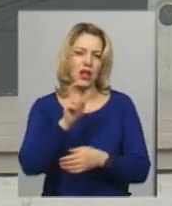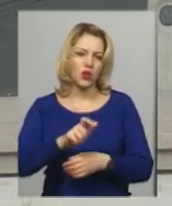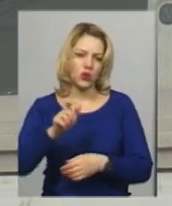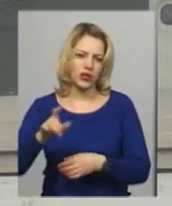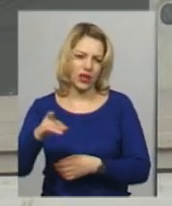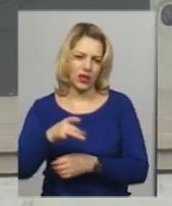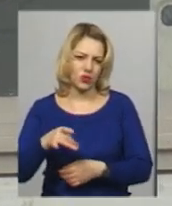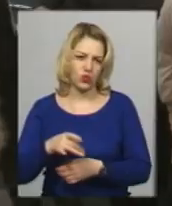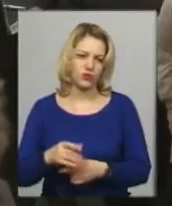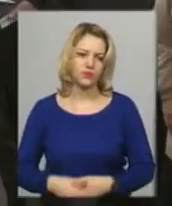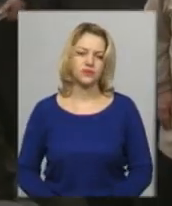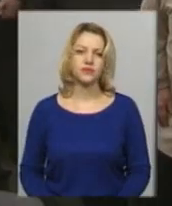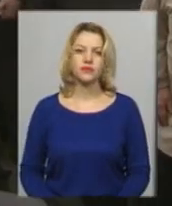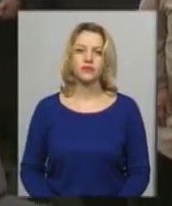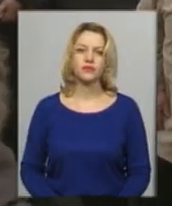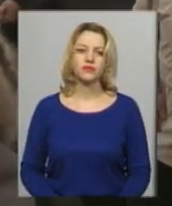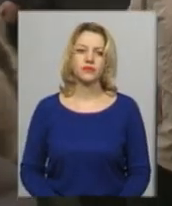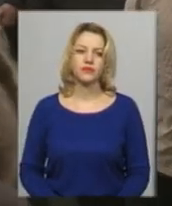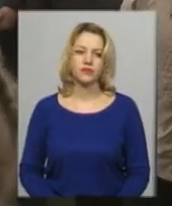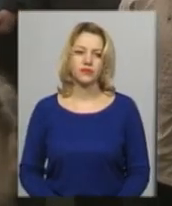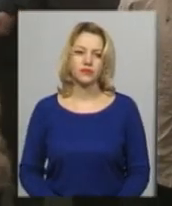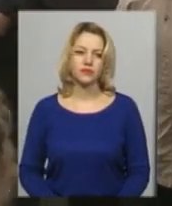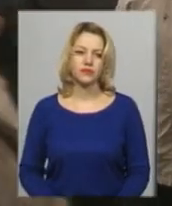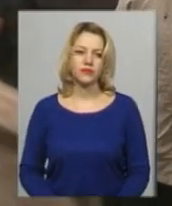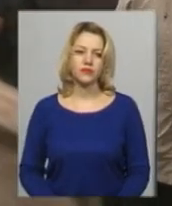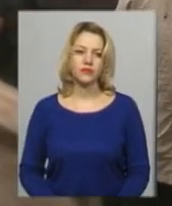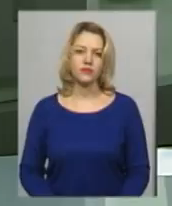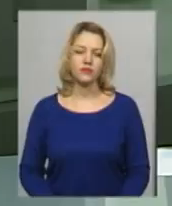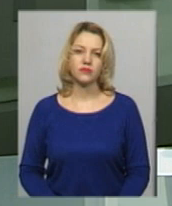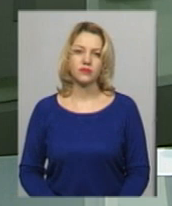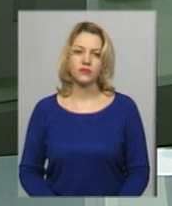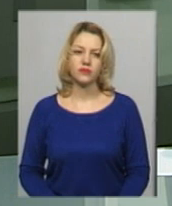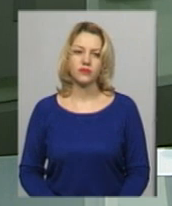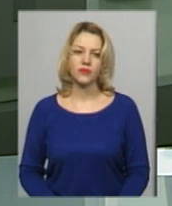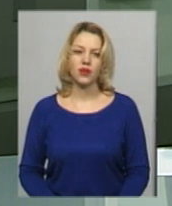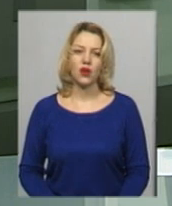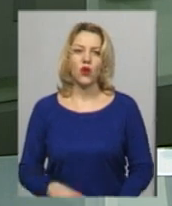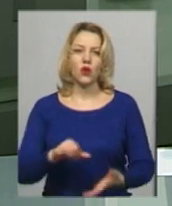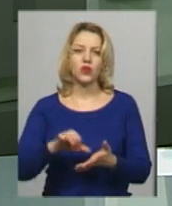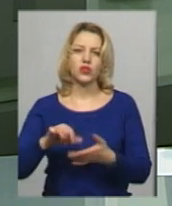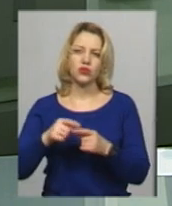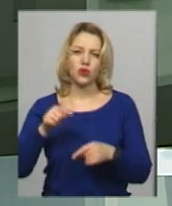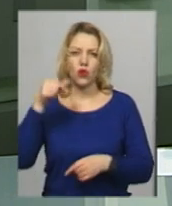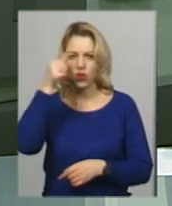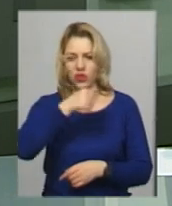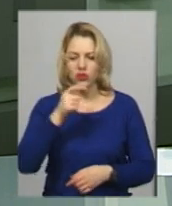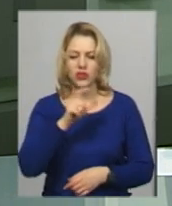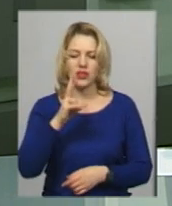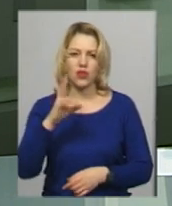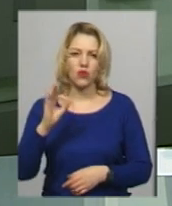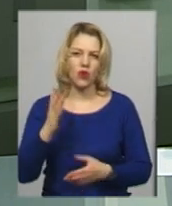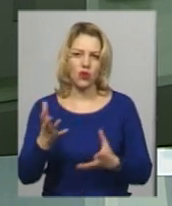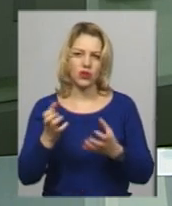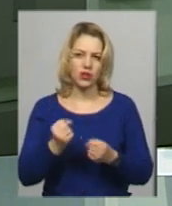Тетяна Косовська. Вікторія Бондар, Віктор Кривий, новини в Поділляцентр. Учасники цьогорічного ЗНО, котрі мають